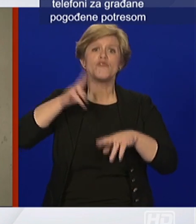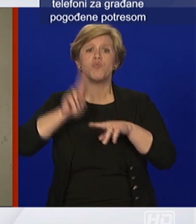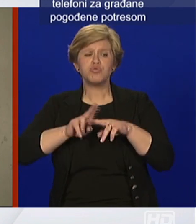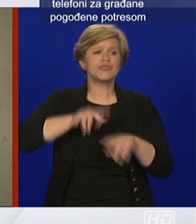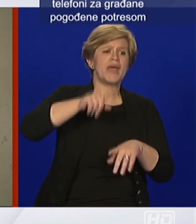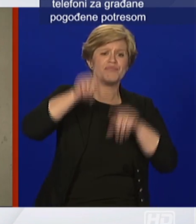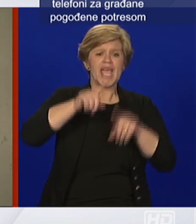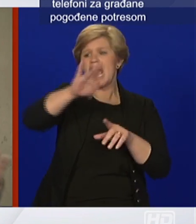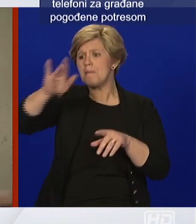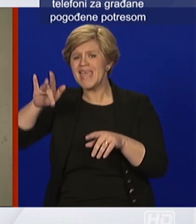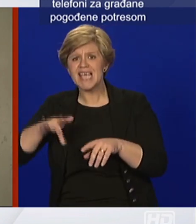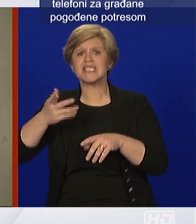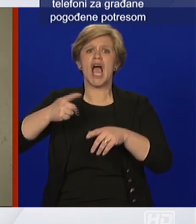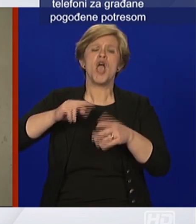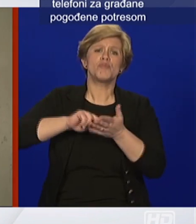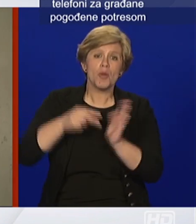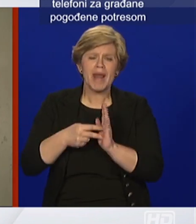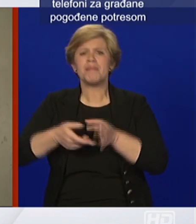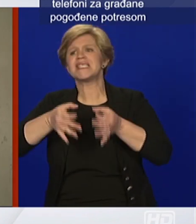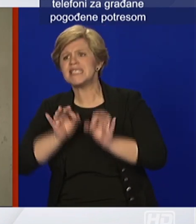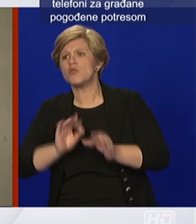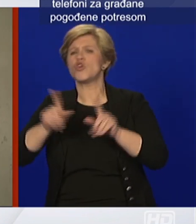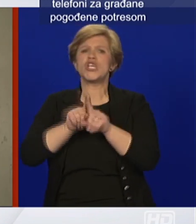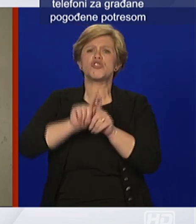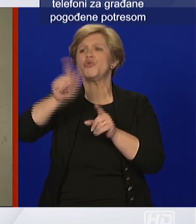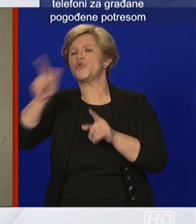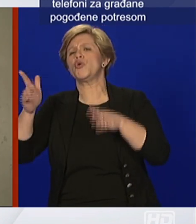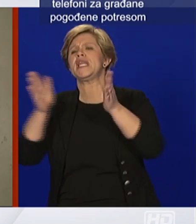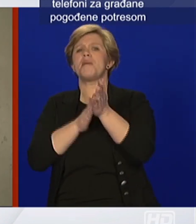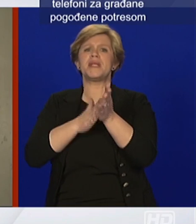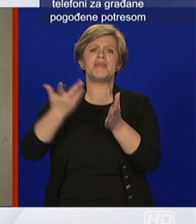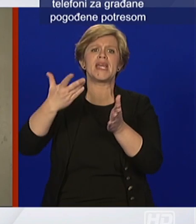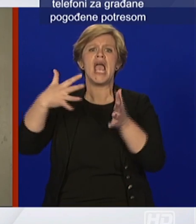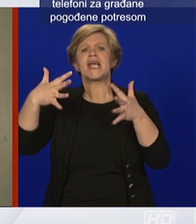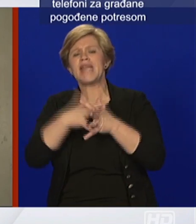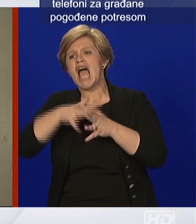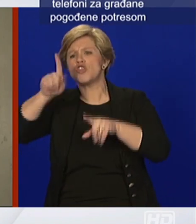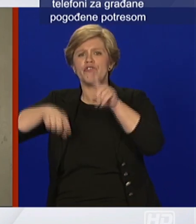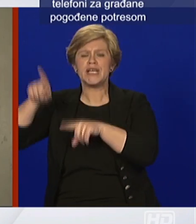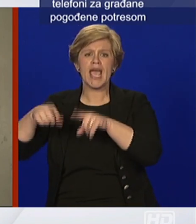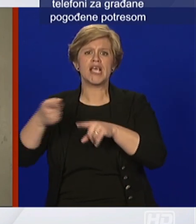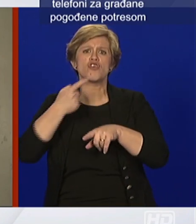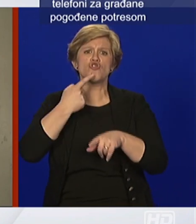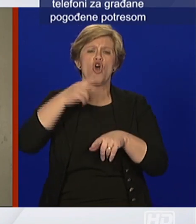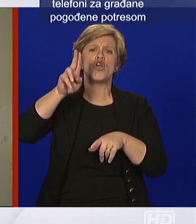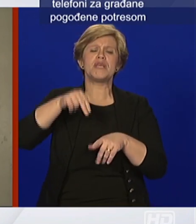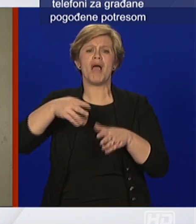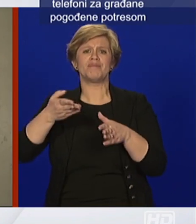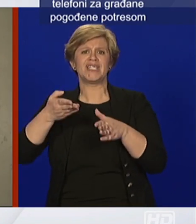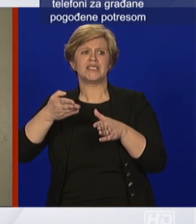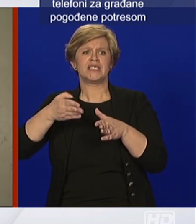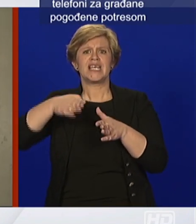i sigurno ih ima i u nekim gradovima koji imaju slabije razvijenu